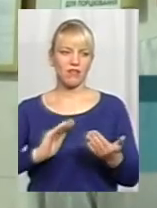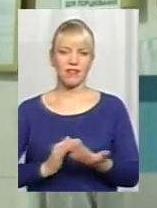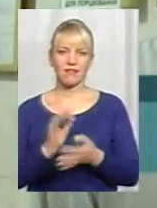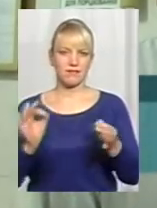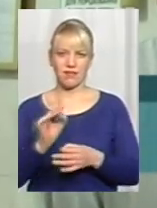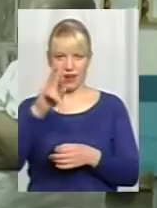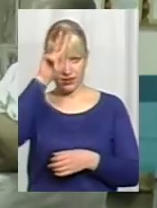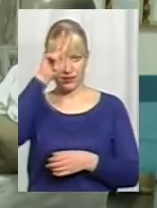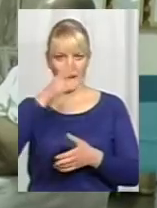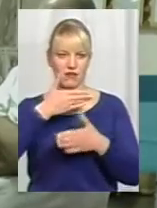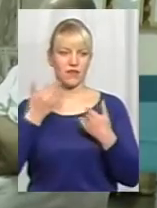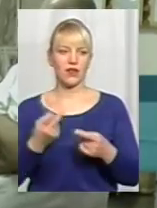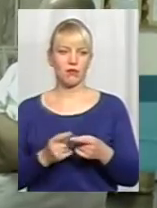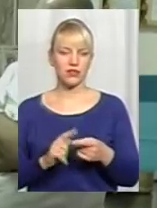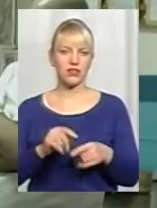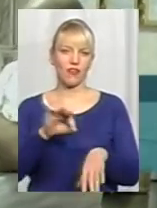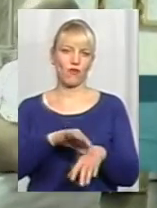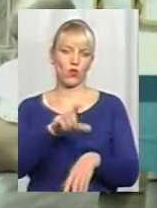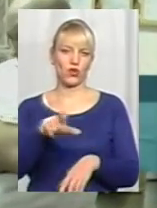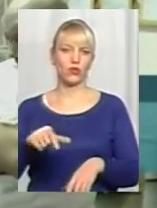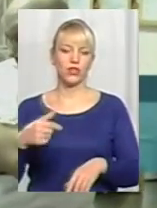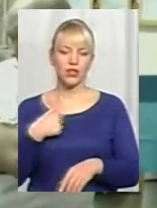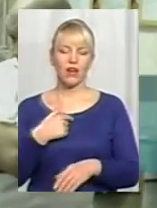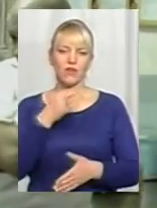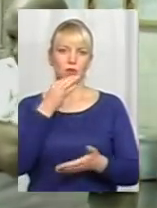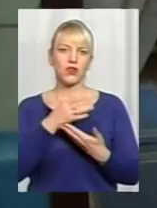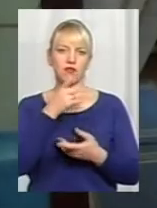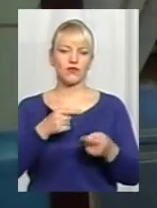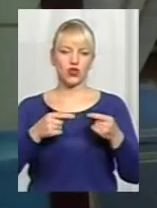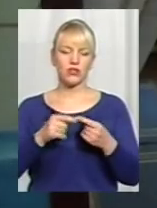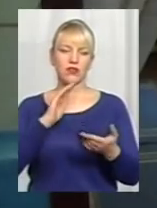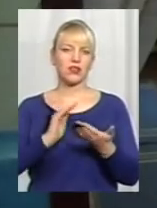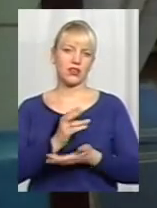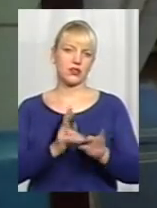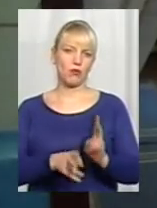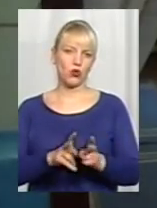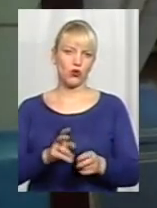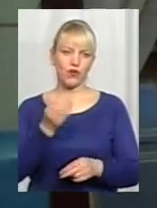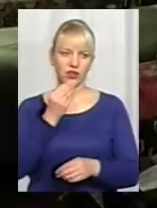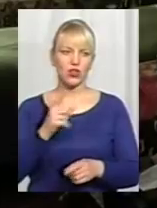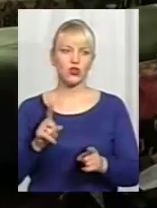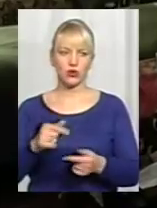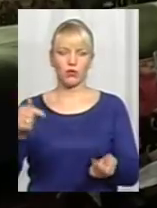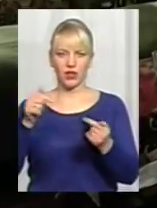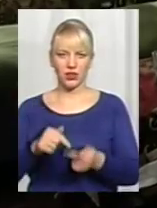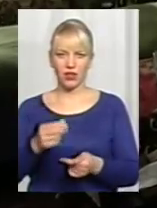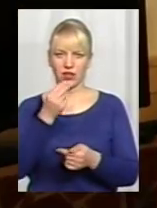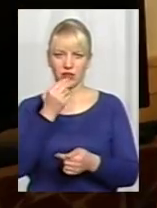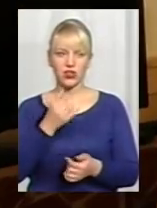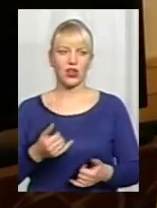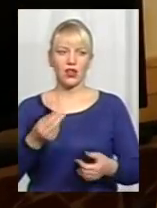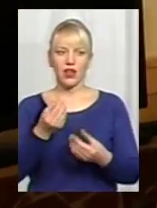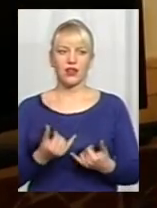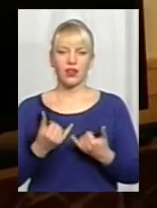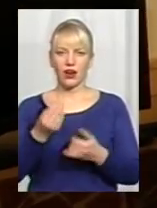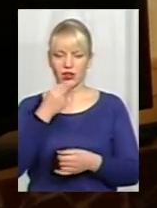люди, що я можу сказати. Я відповідаю за своєчасне і якісне приготування їж. Що їжа придатна для споживання, підтверджують інші засуджені. З